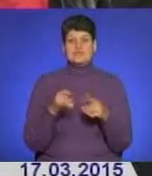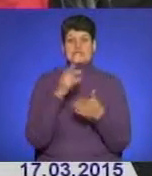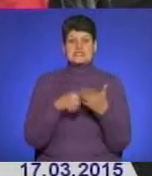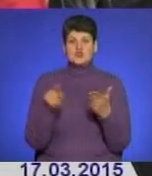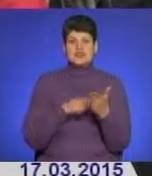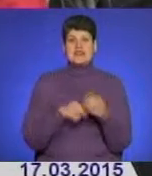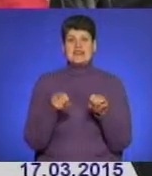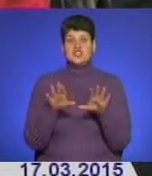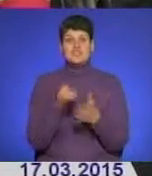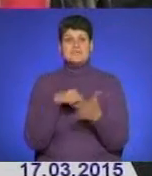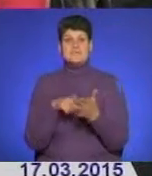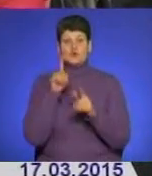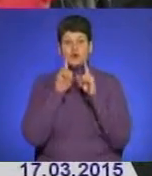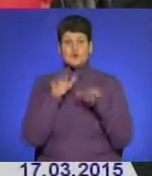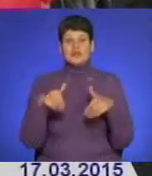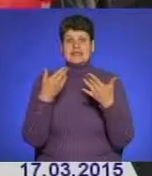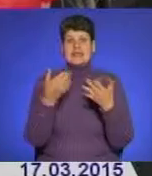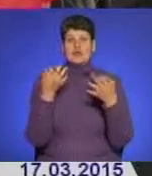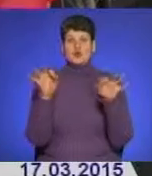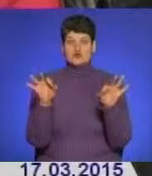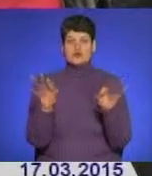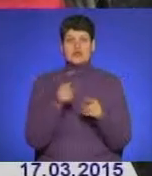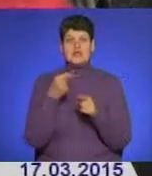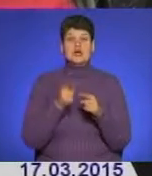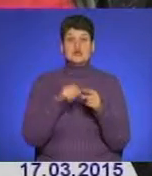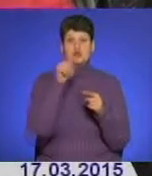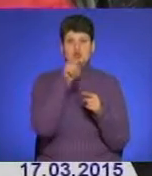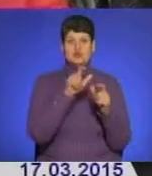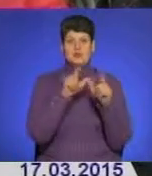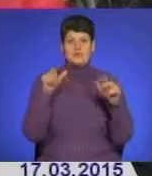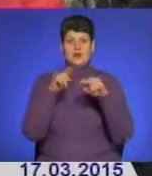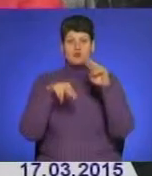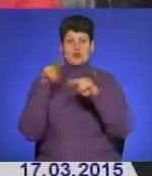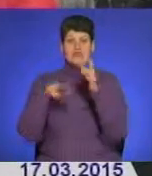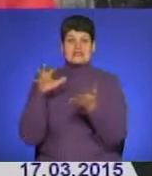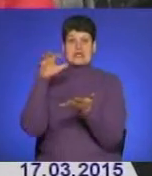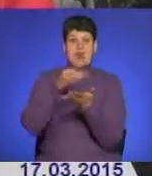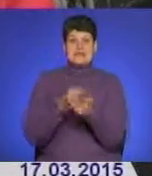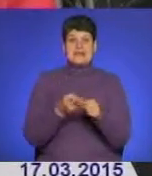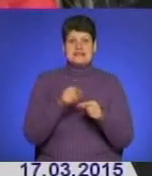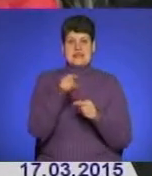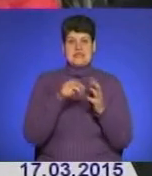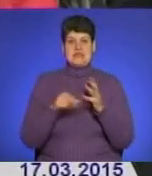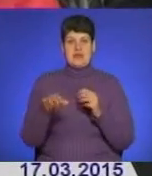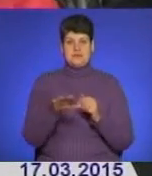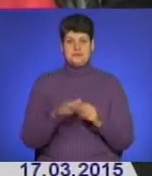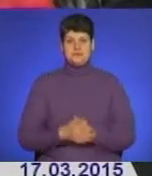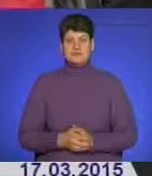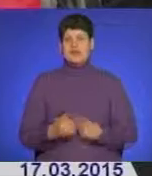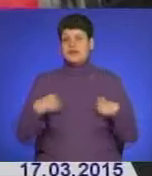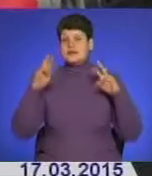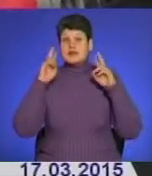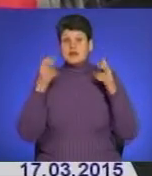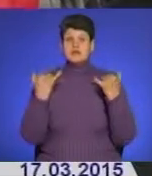ради про надання дозволу на оцю реконструкцію, тобто забудову і захоплення цієї землі. Не знаю,